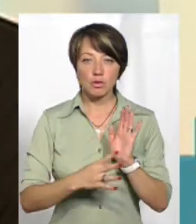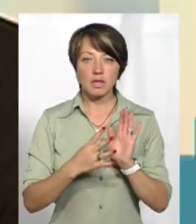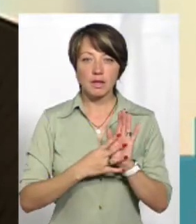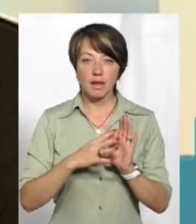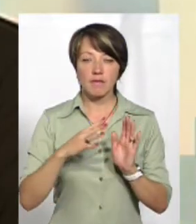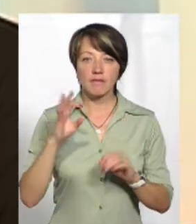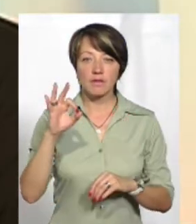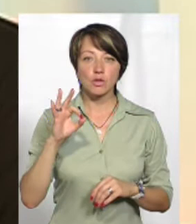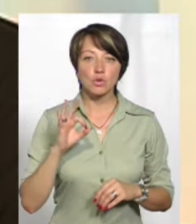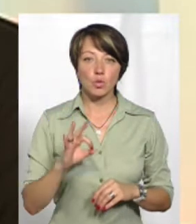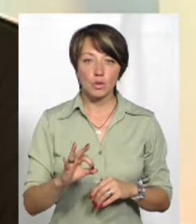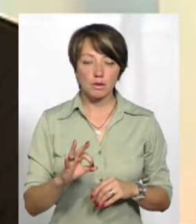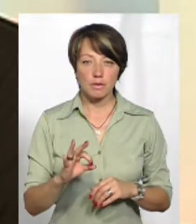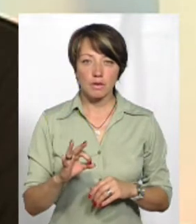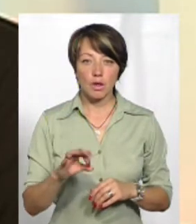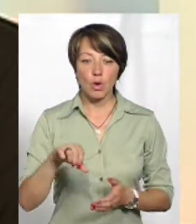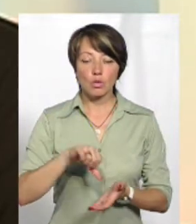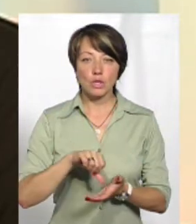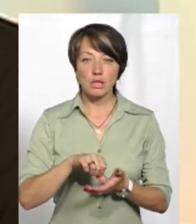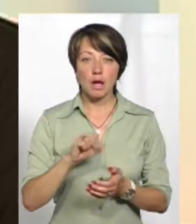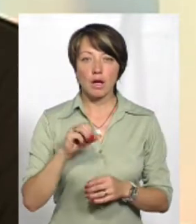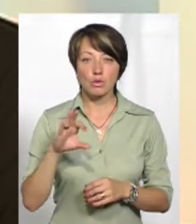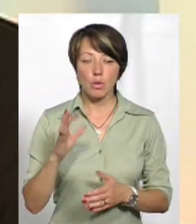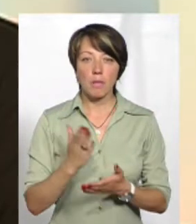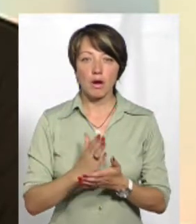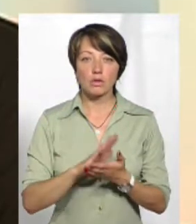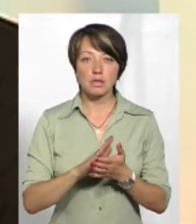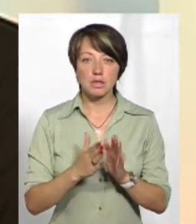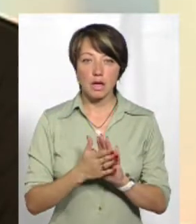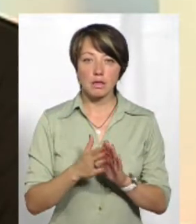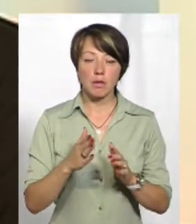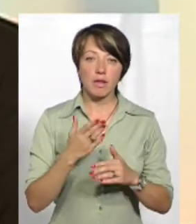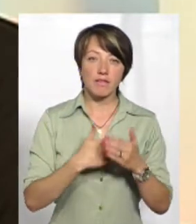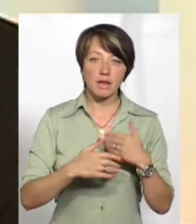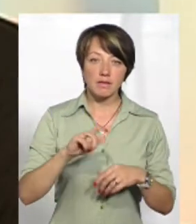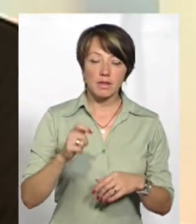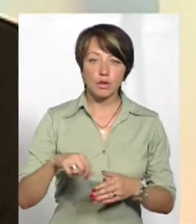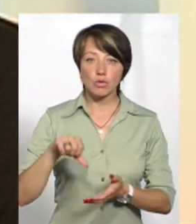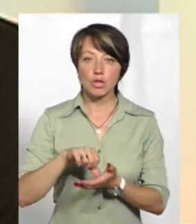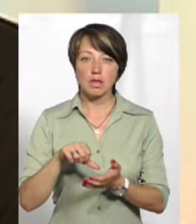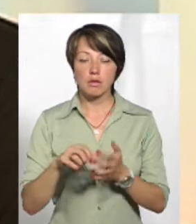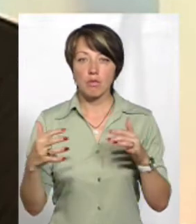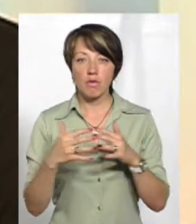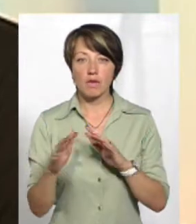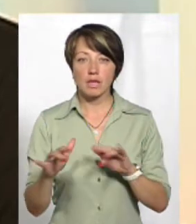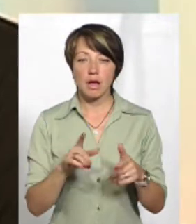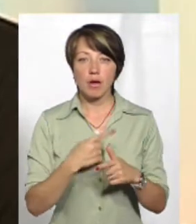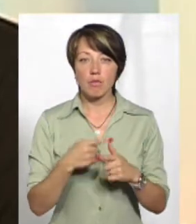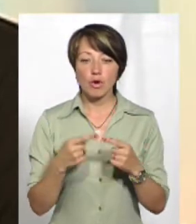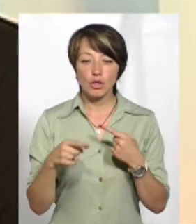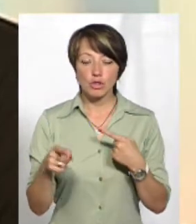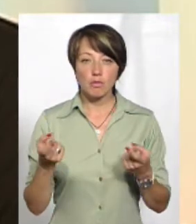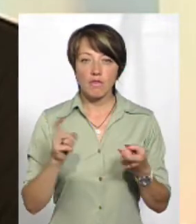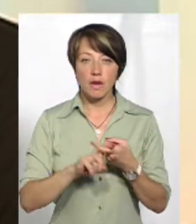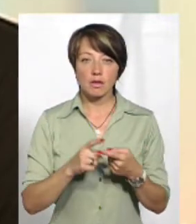,9% учасників АТО мають статус або інваліда війни, або учасника бойових дій, або інші,